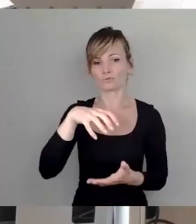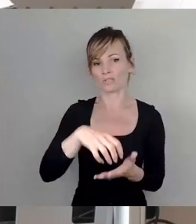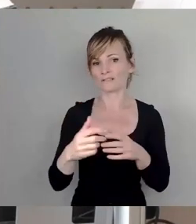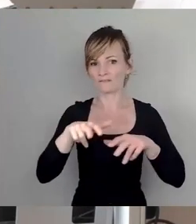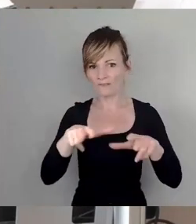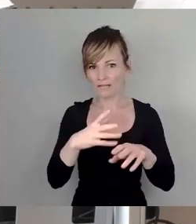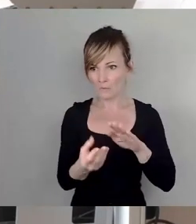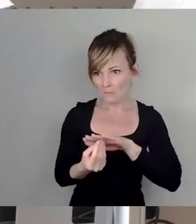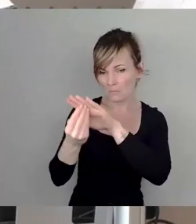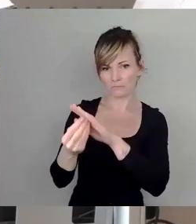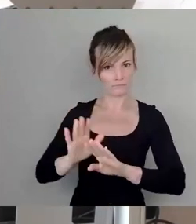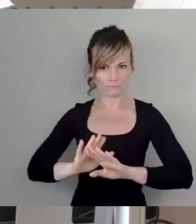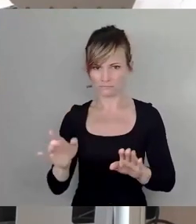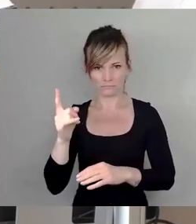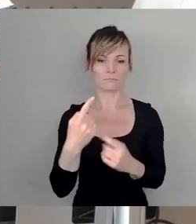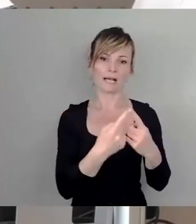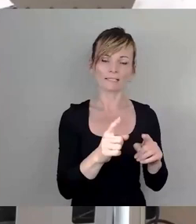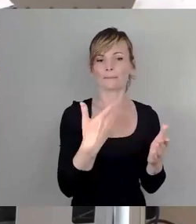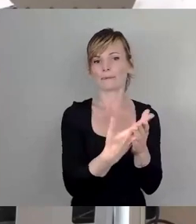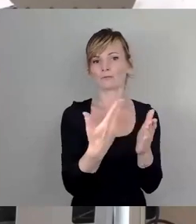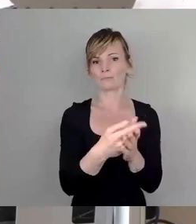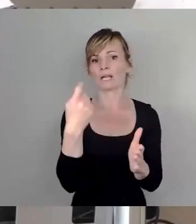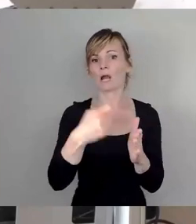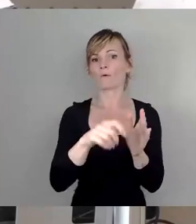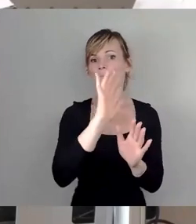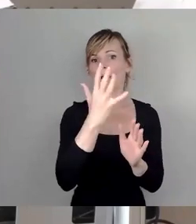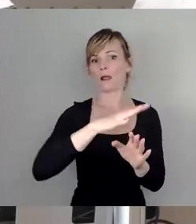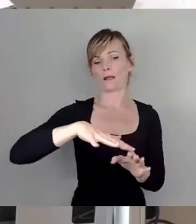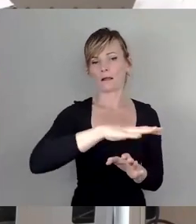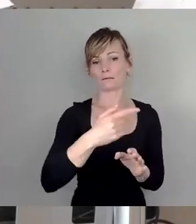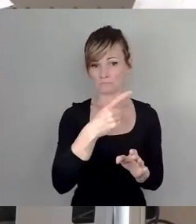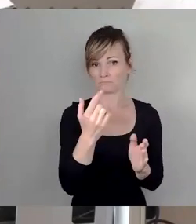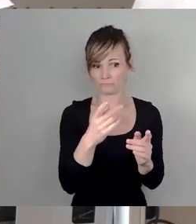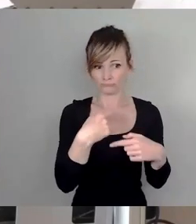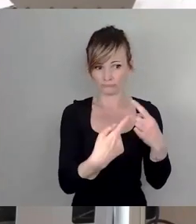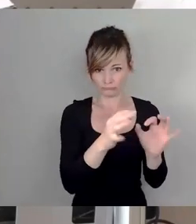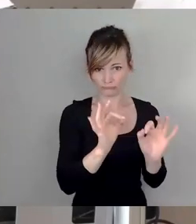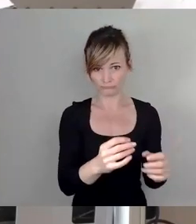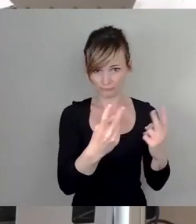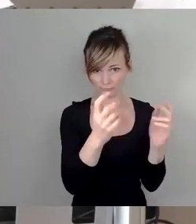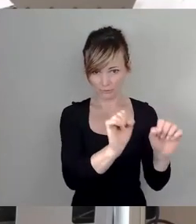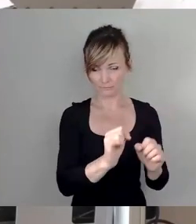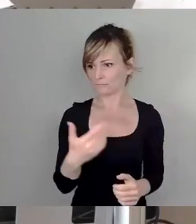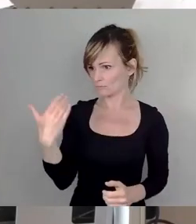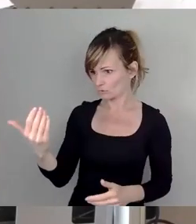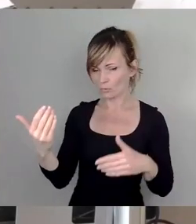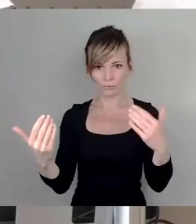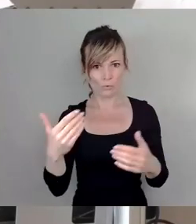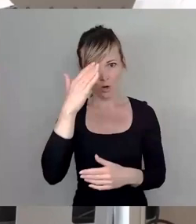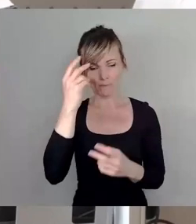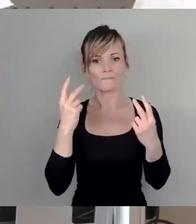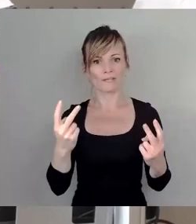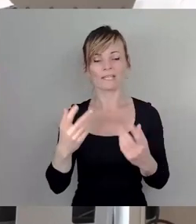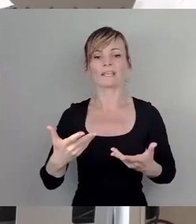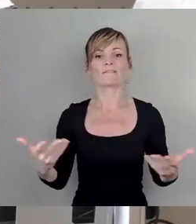Auch ein anderes Baubeispiel wie der Kaufpark zeigt, wie es funktionieren kann. Die beiden Beispiele zeigen, das Wichtigste ist, der Wille es